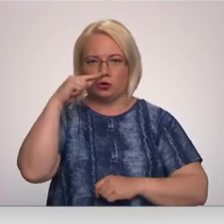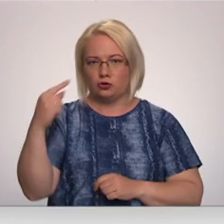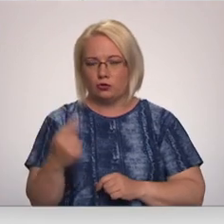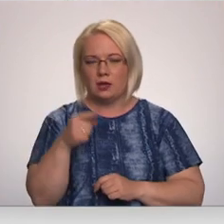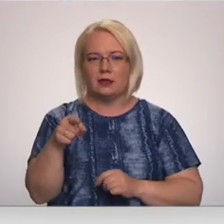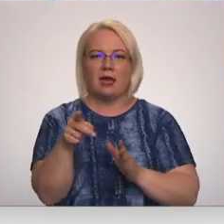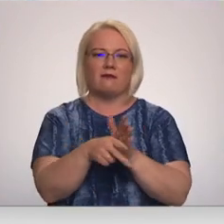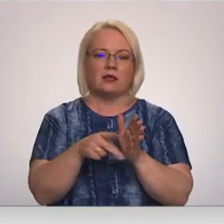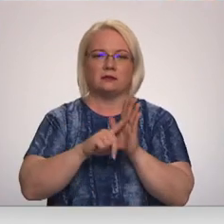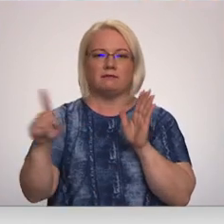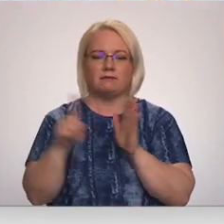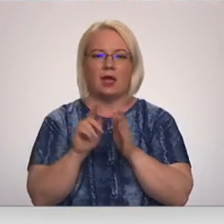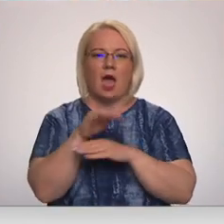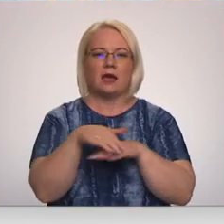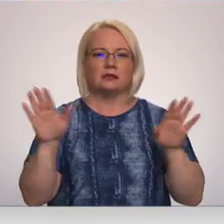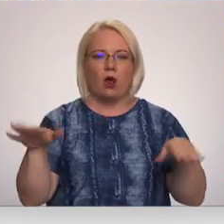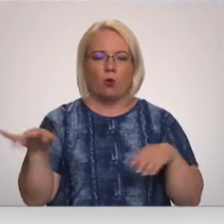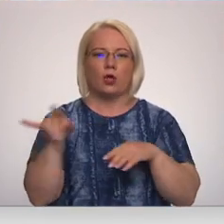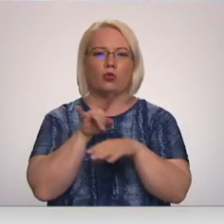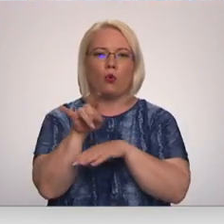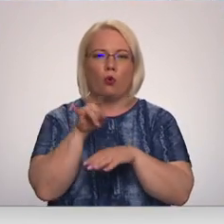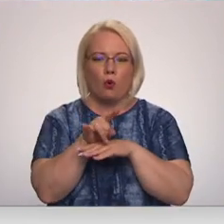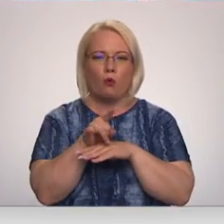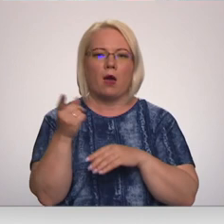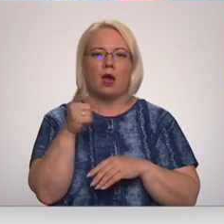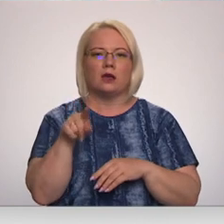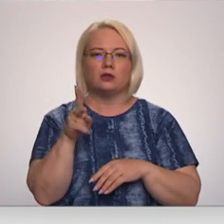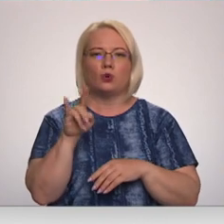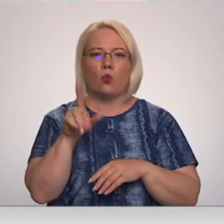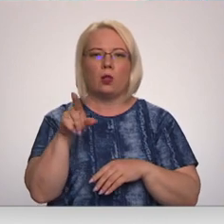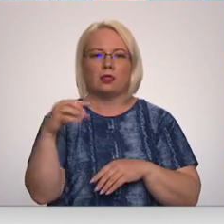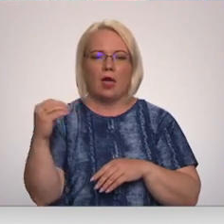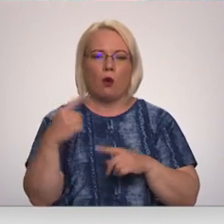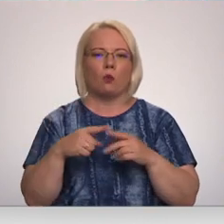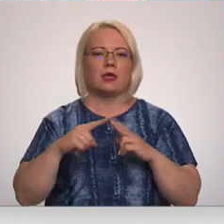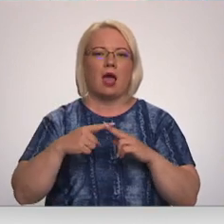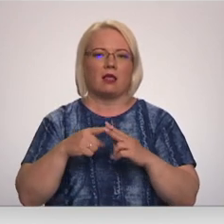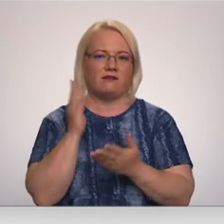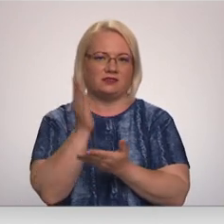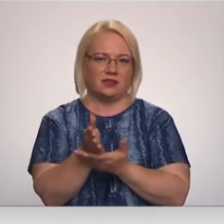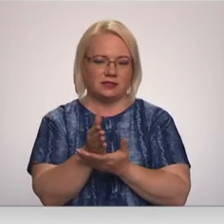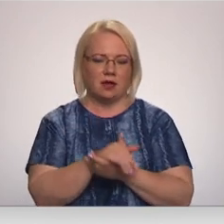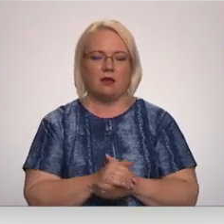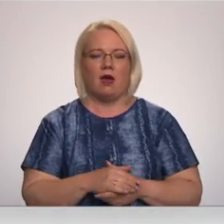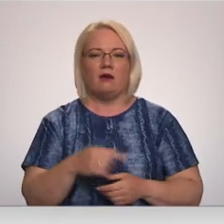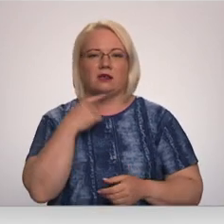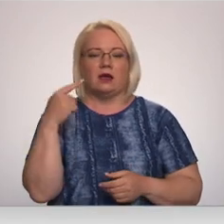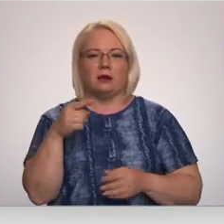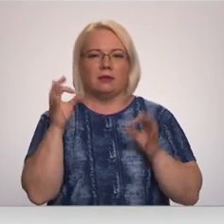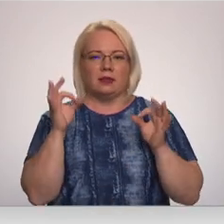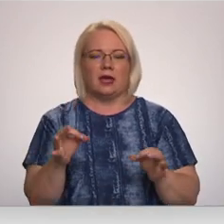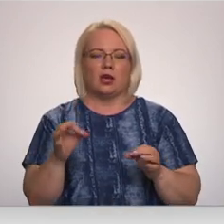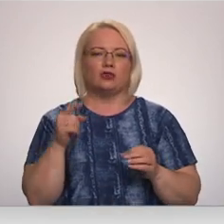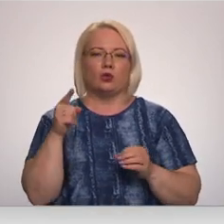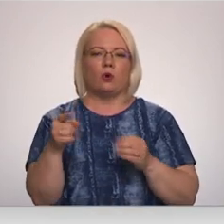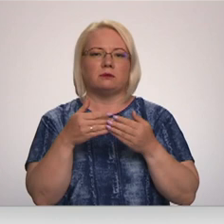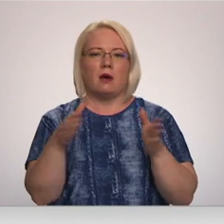vilcieni kursēs aizkrauklis, tukumas, kultas un jelgavas virzienā. Vienlaicīgi palielināt arī intensitāti rītu un vakaru stundās, tad, kad tas